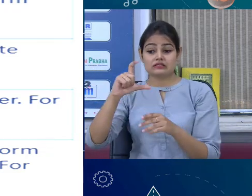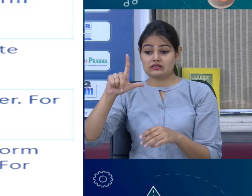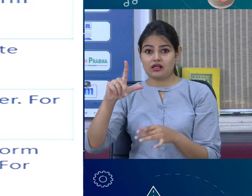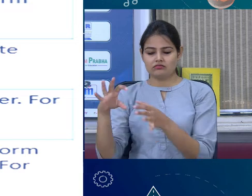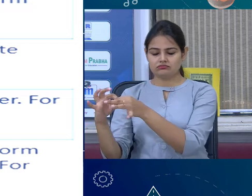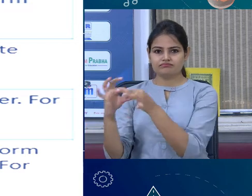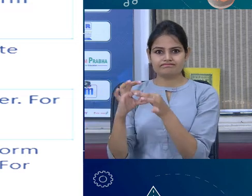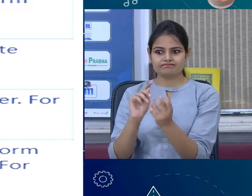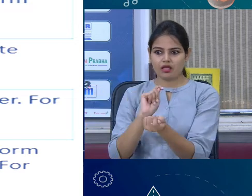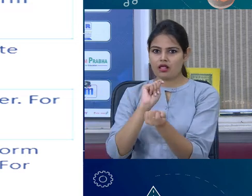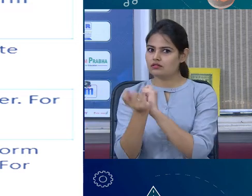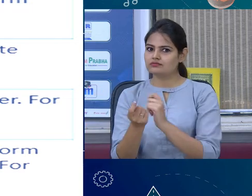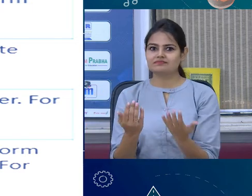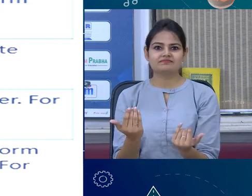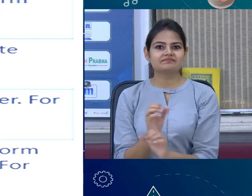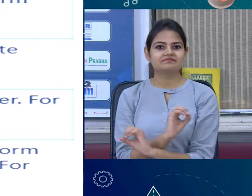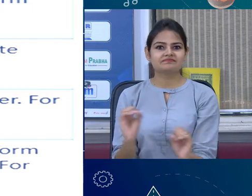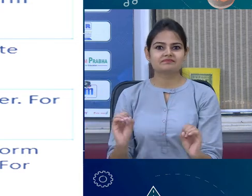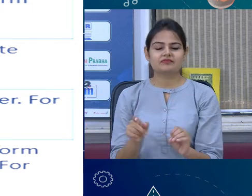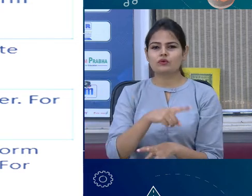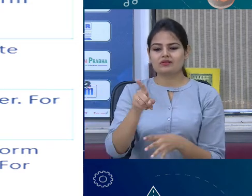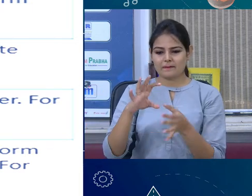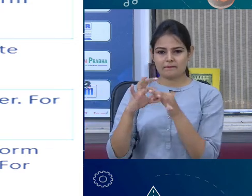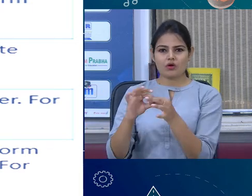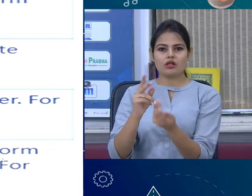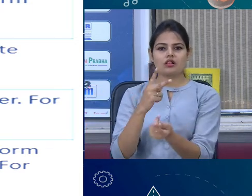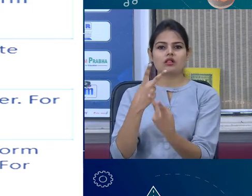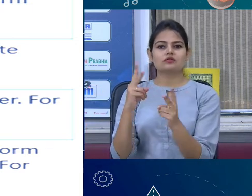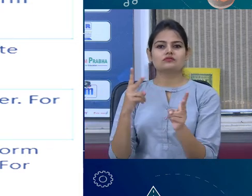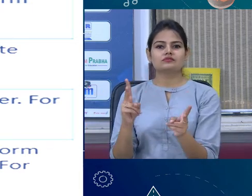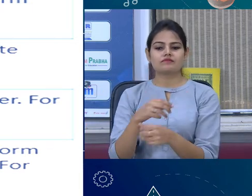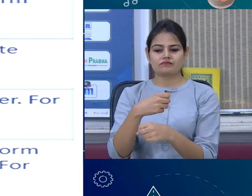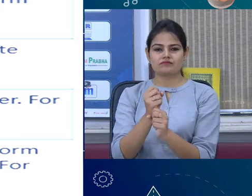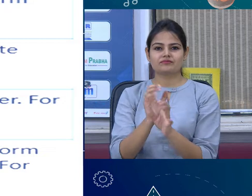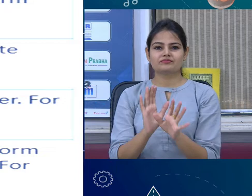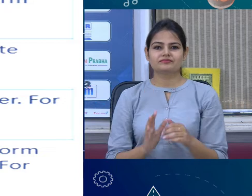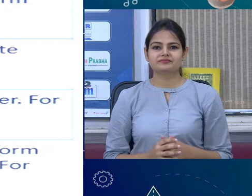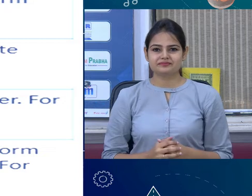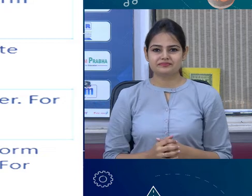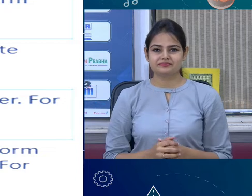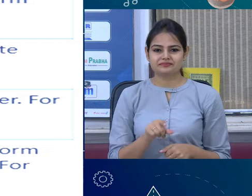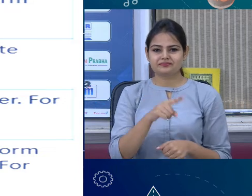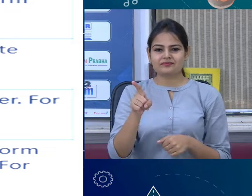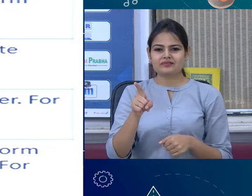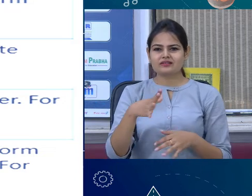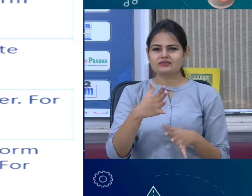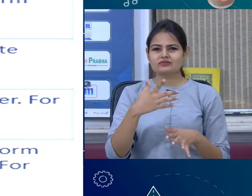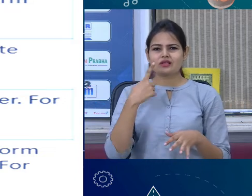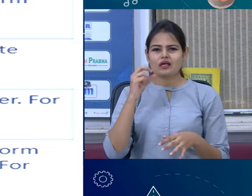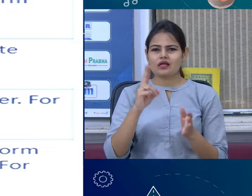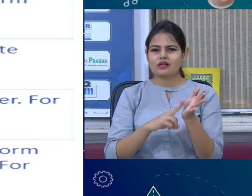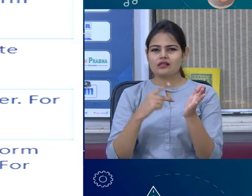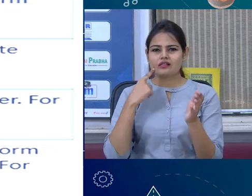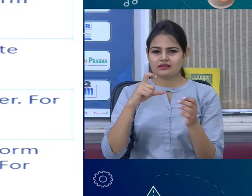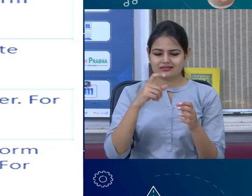a covalent kind of bond. So non-metal reacts with chlorine to form metal chloride that is ionic in nature, for example,